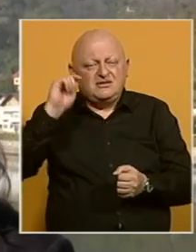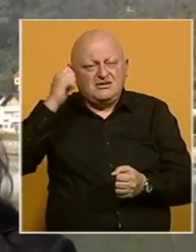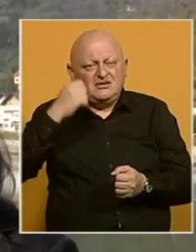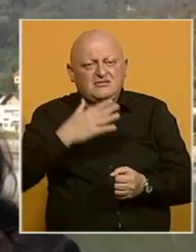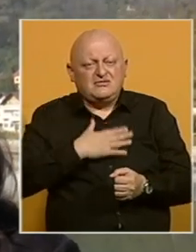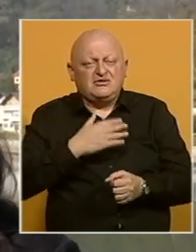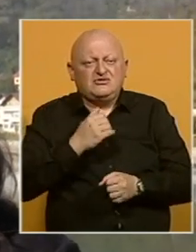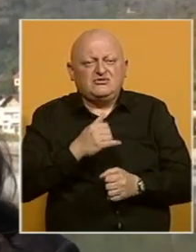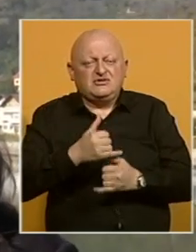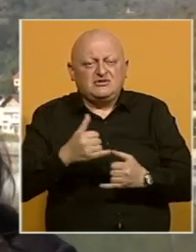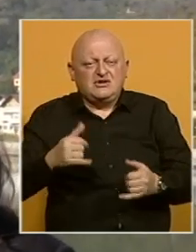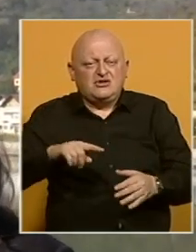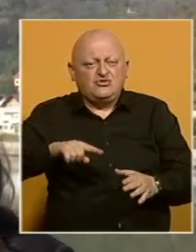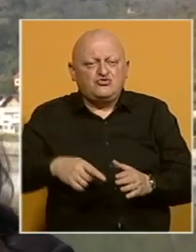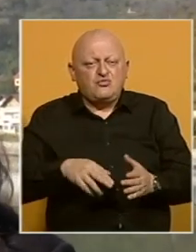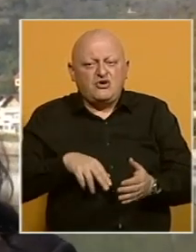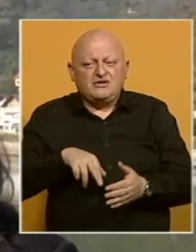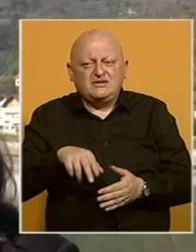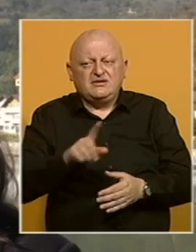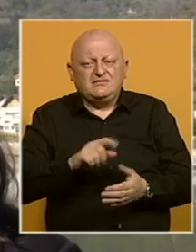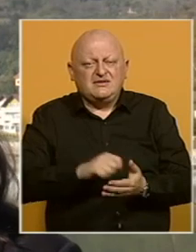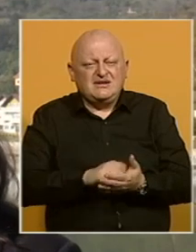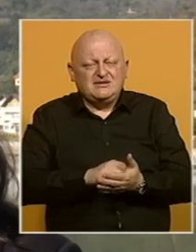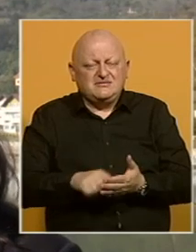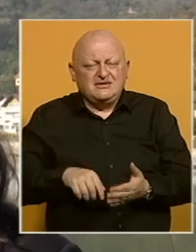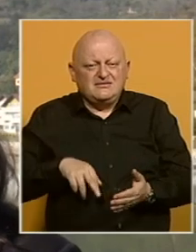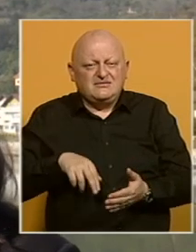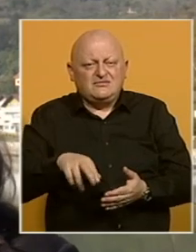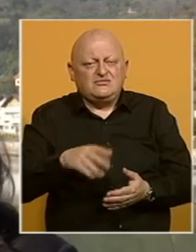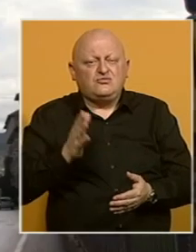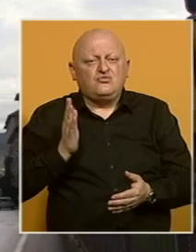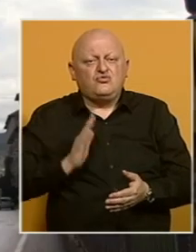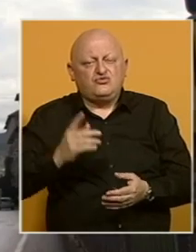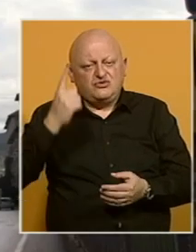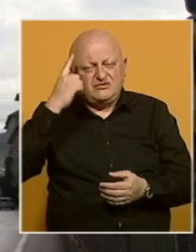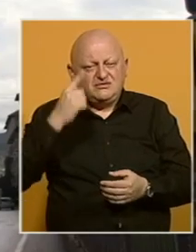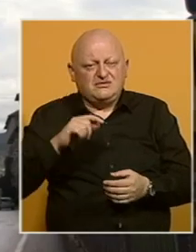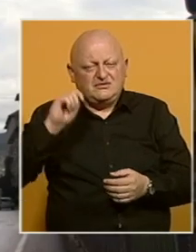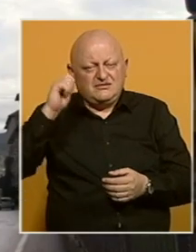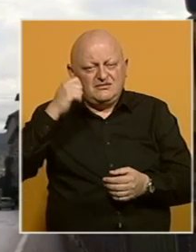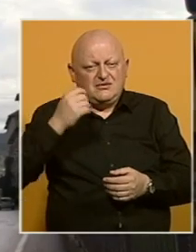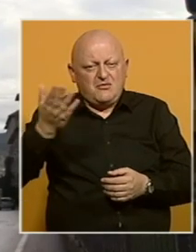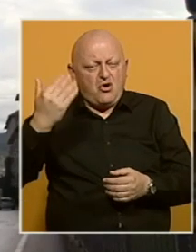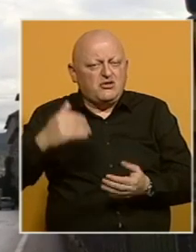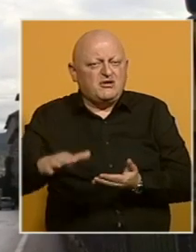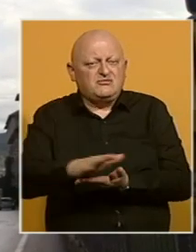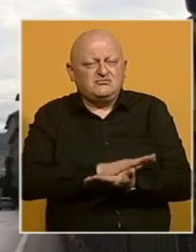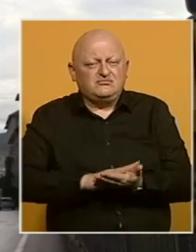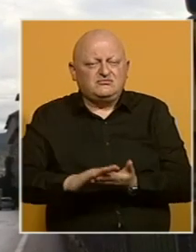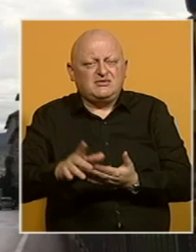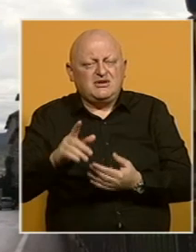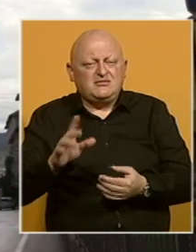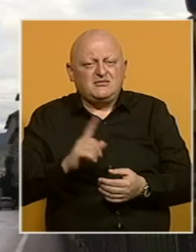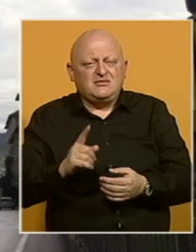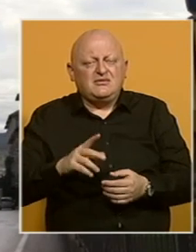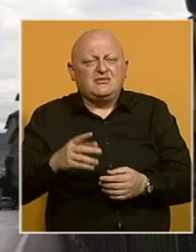u našem gradu ostavili dubog trag, neizbrisiv trag, posebno u kulturnom smislu. Jevreja odavno nema u gradu na Drini,